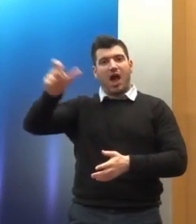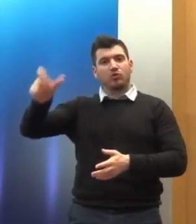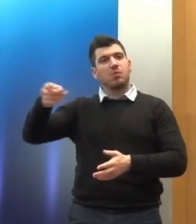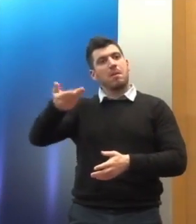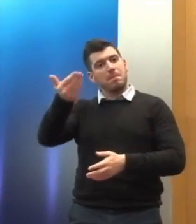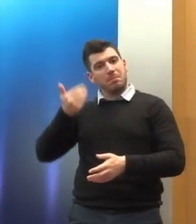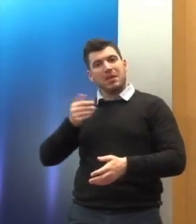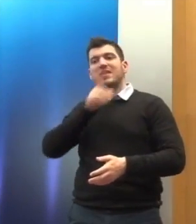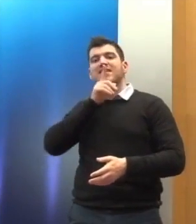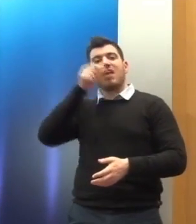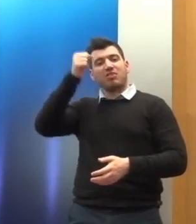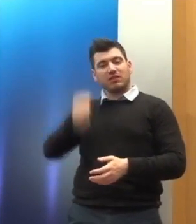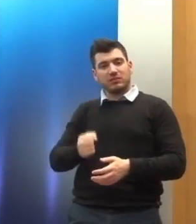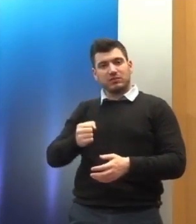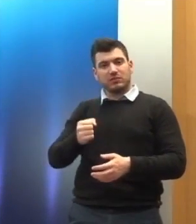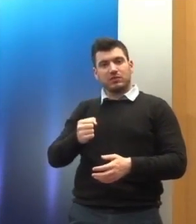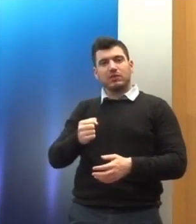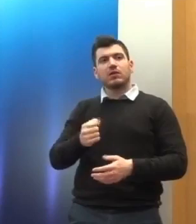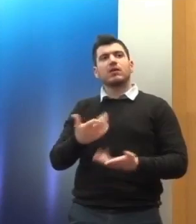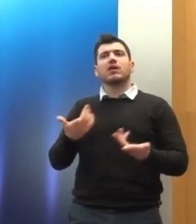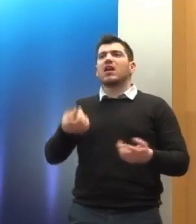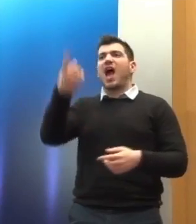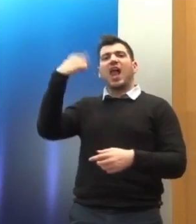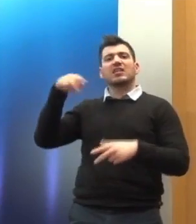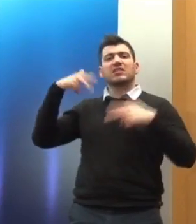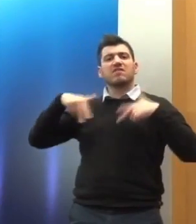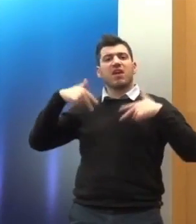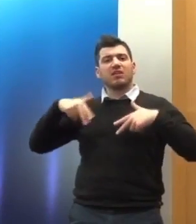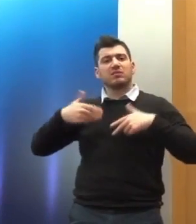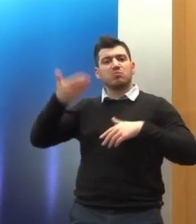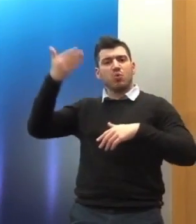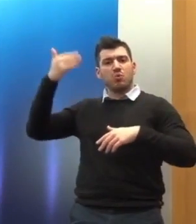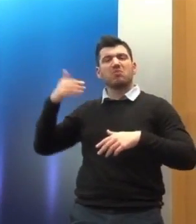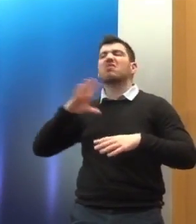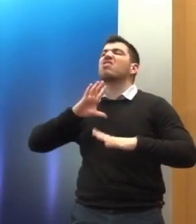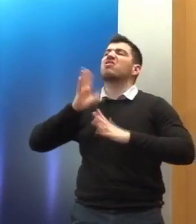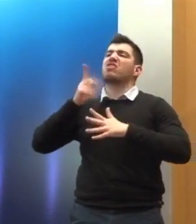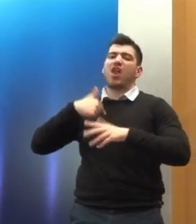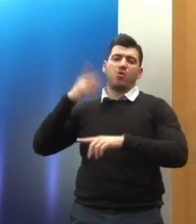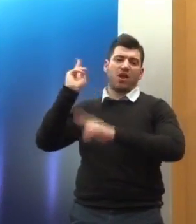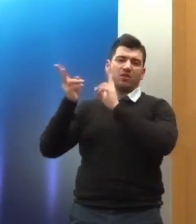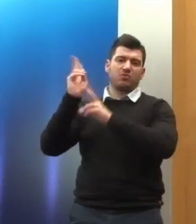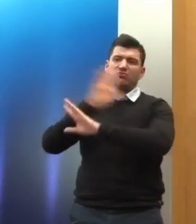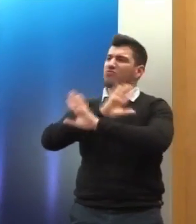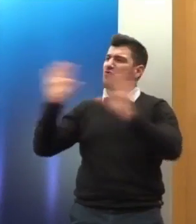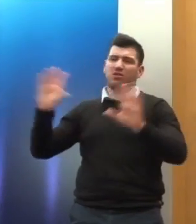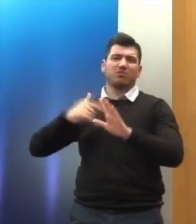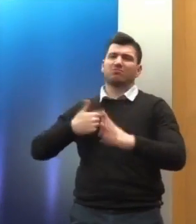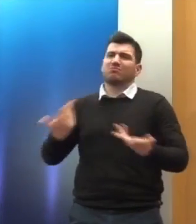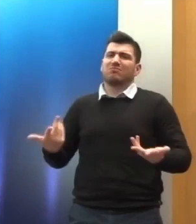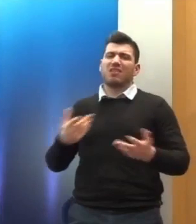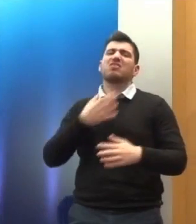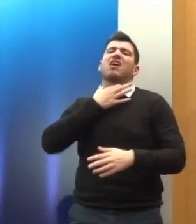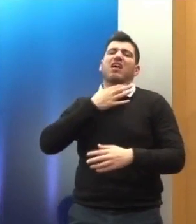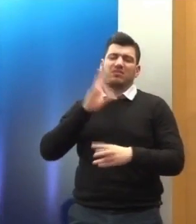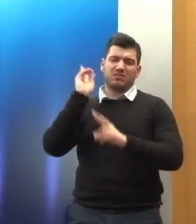άλλες περιόδους διακυβέρνησης, δεν βρίσκω καθόλου παραγωγική μετατία προσέγγιση. Πάντως,